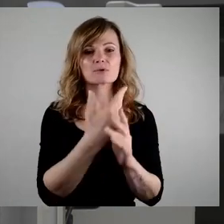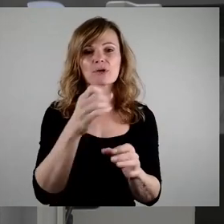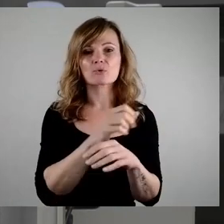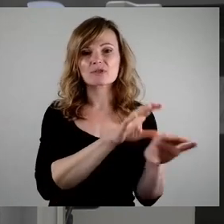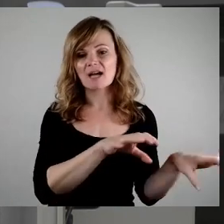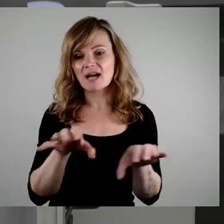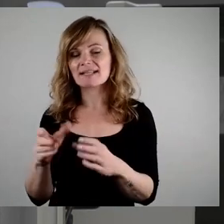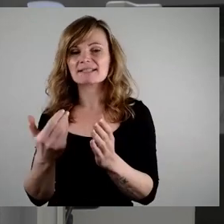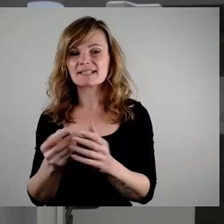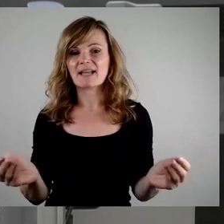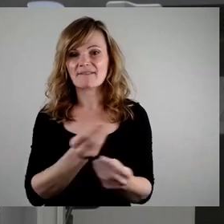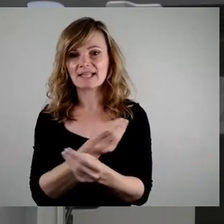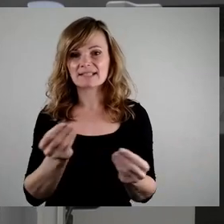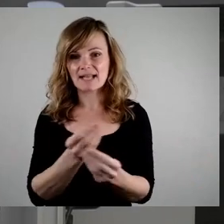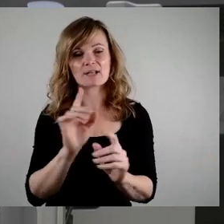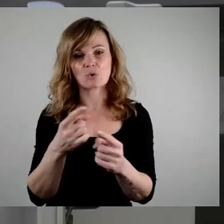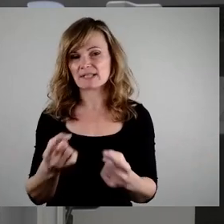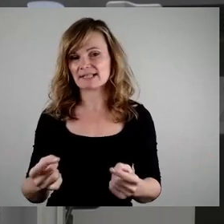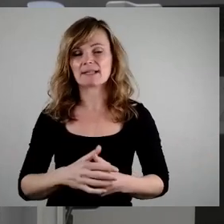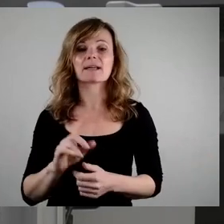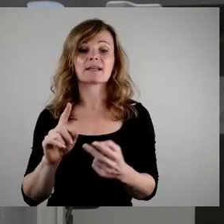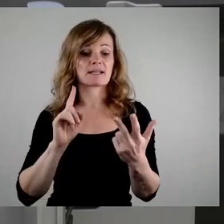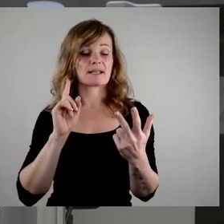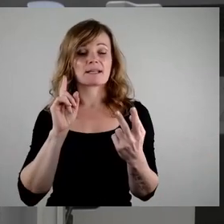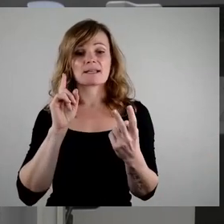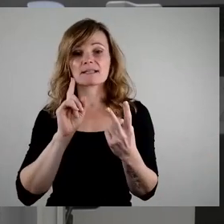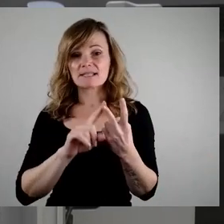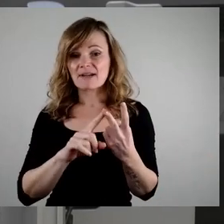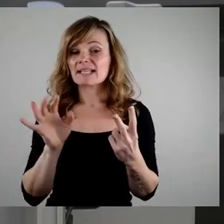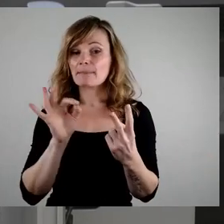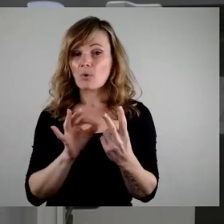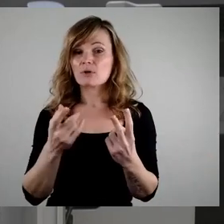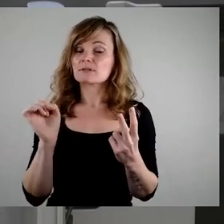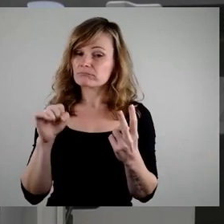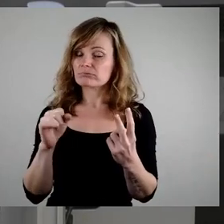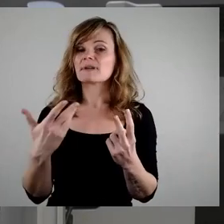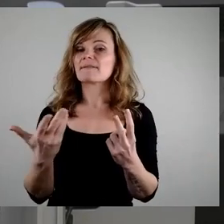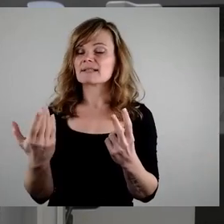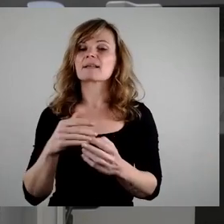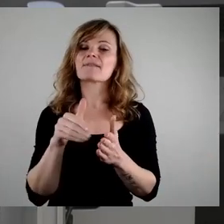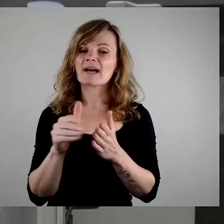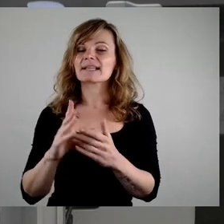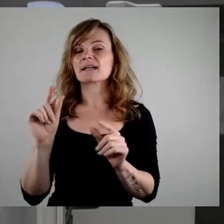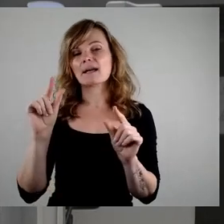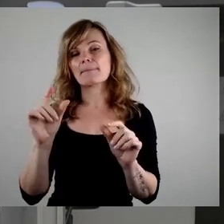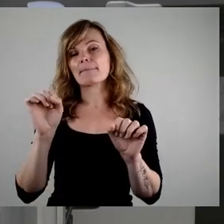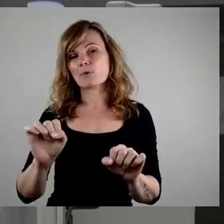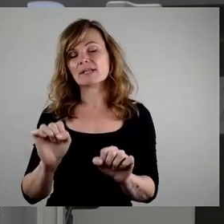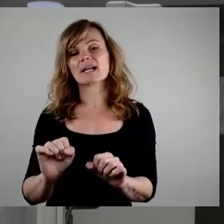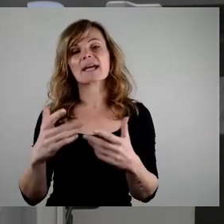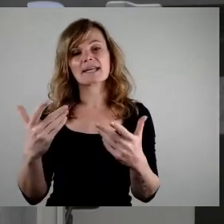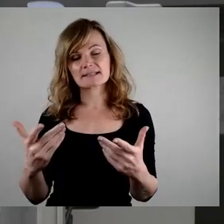Wechsel erfolgt. Und das zweite Punkt, den man dort beschlossen hat, als weitere Entlastungsmöglichkeit wird stadtseitig